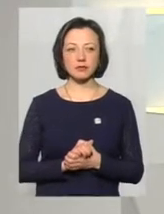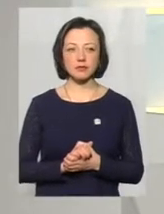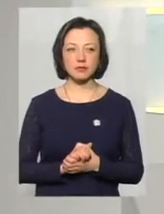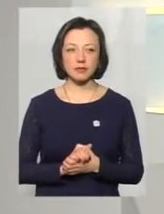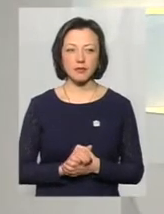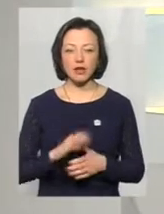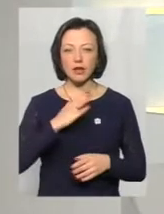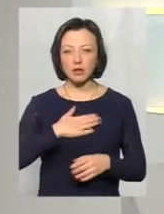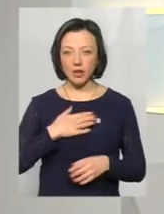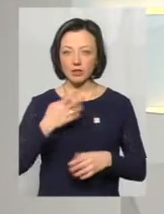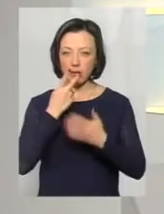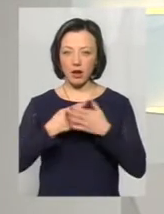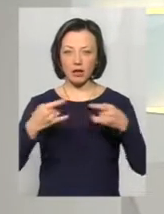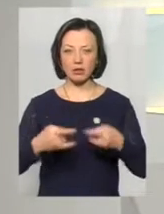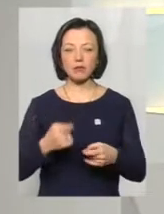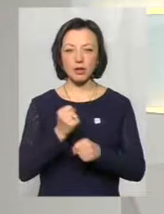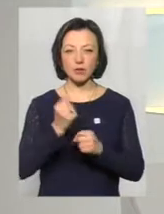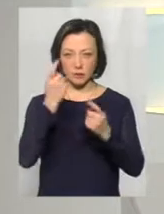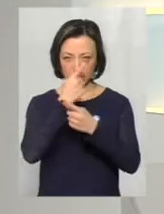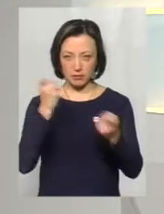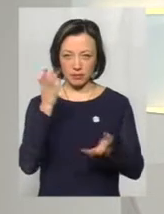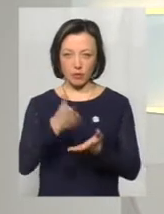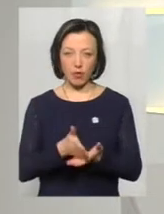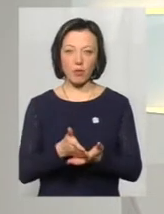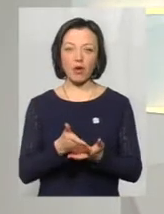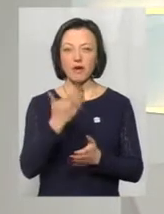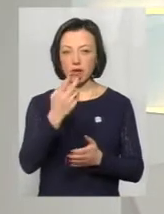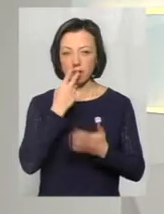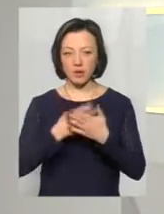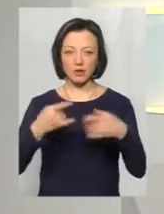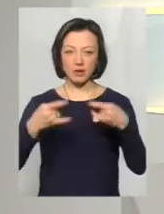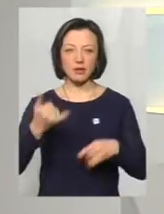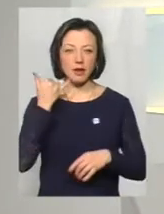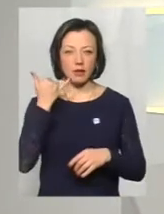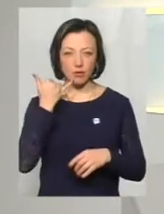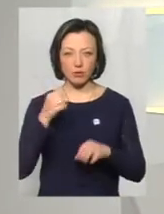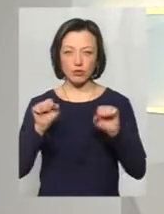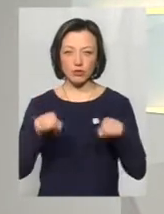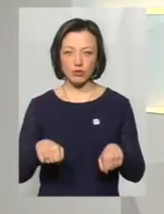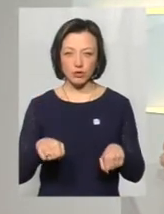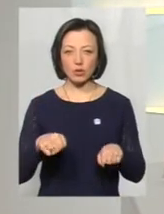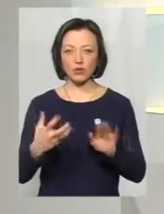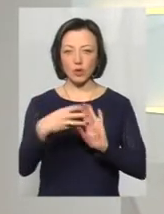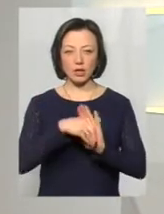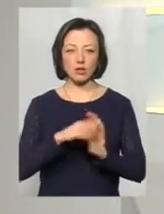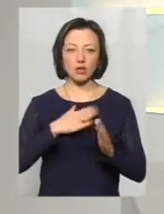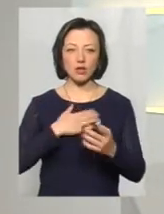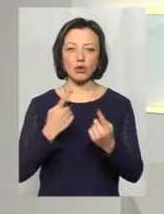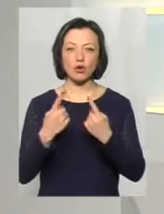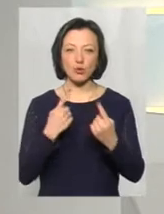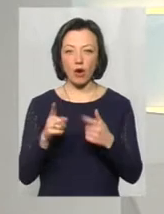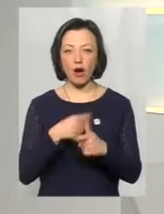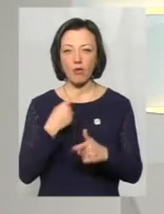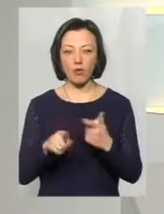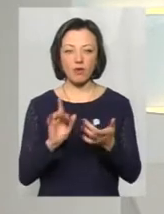Нашим глядачам я нагадую, що ми працюємо у прямому ефірі, тому ви бачите на екранах телефони, за якими можете також доєднатися до нашої розмови,